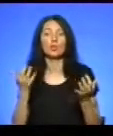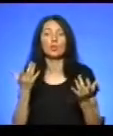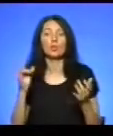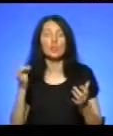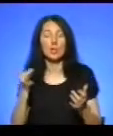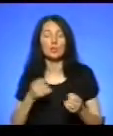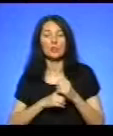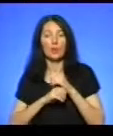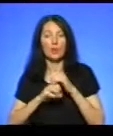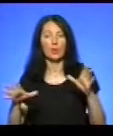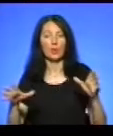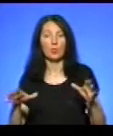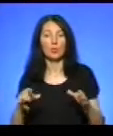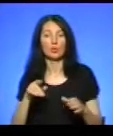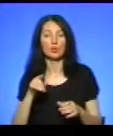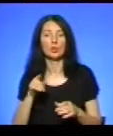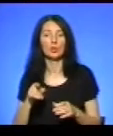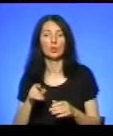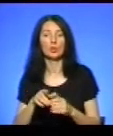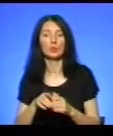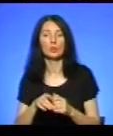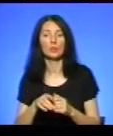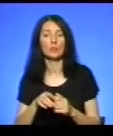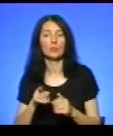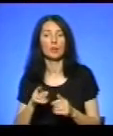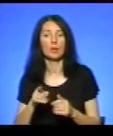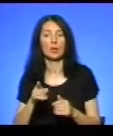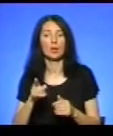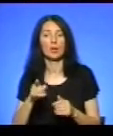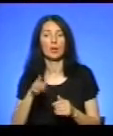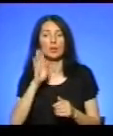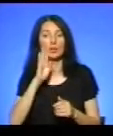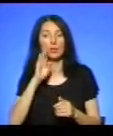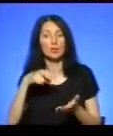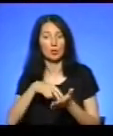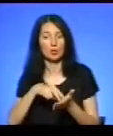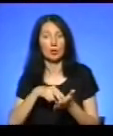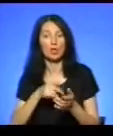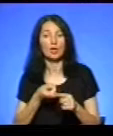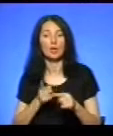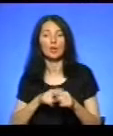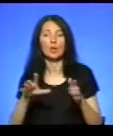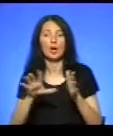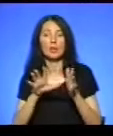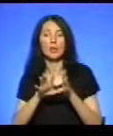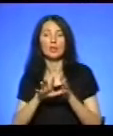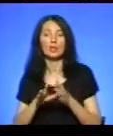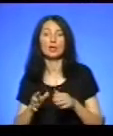воно стояла дівчина, та друга пішла на нею, на одного сусіда і на цього